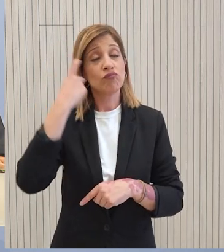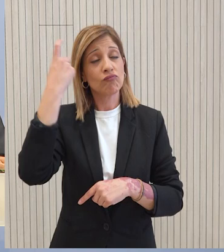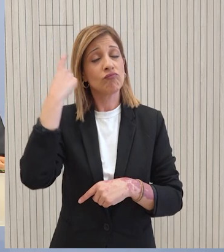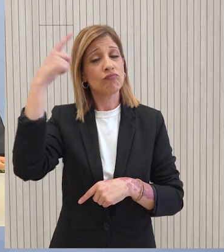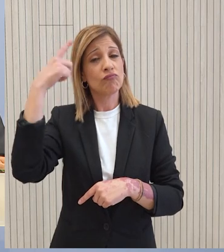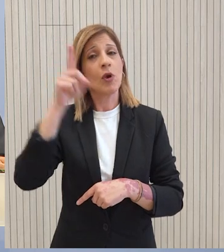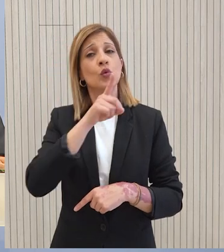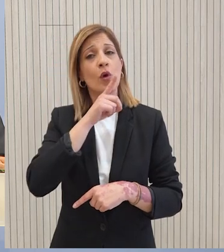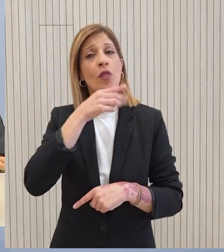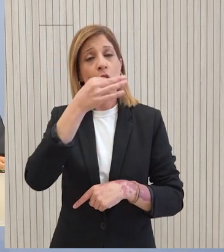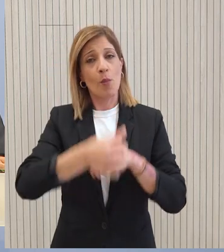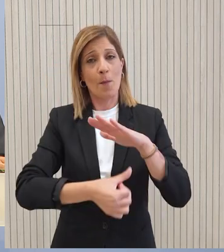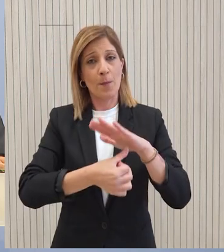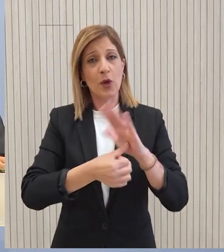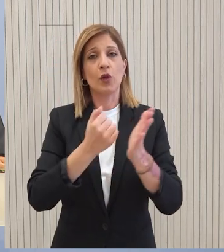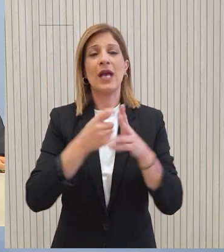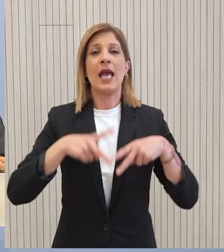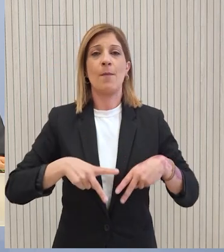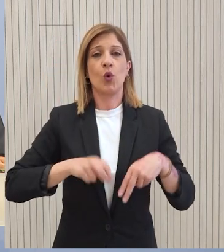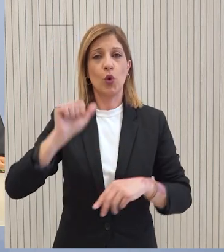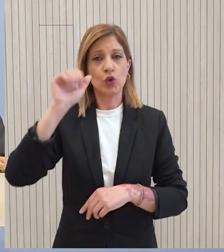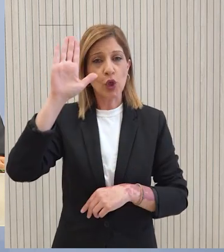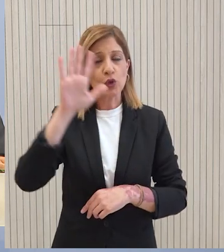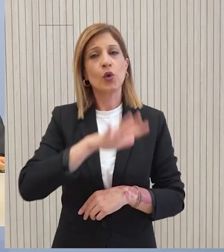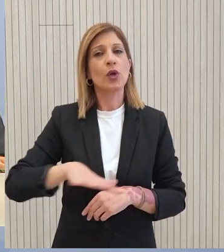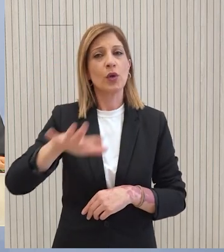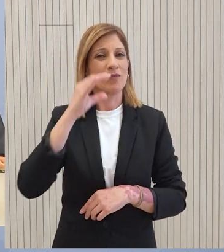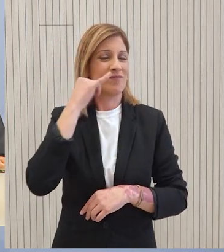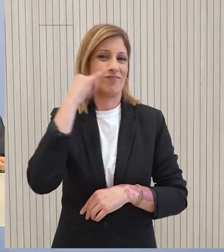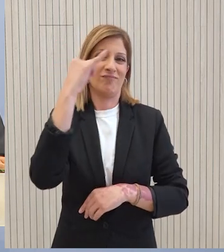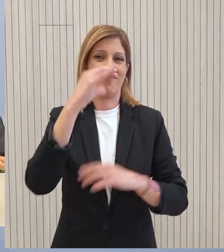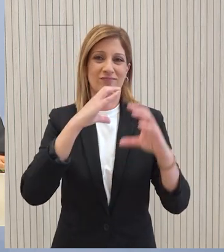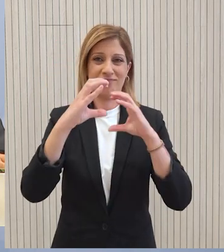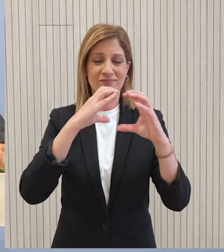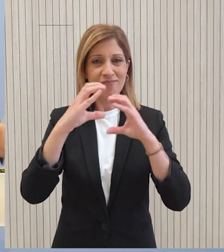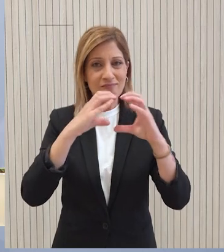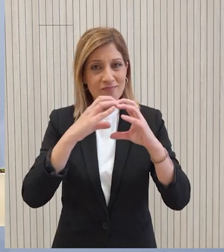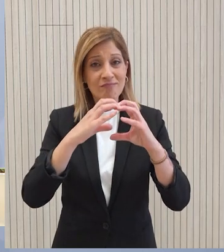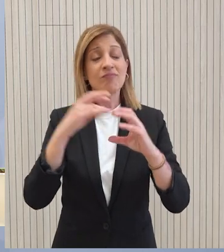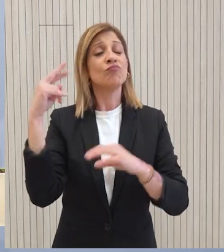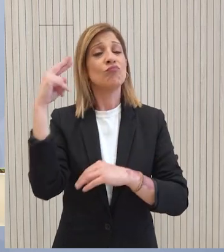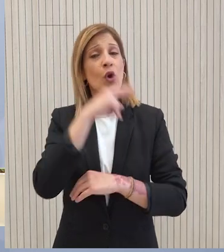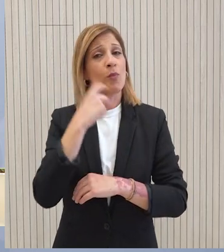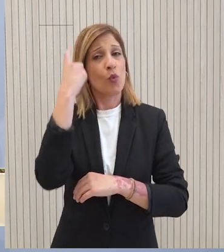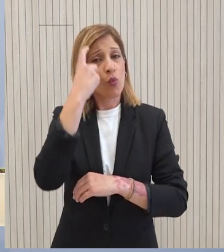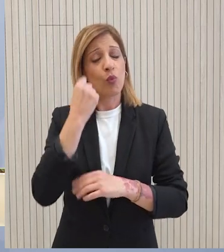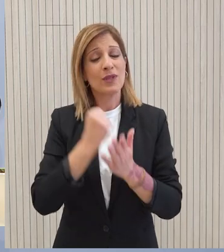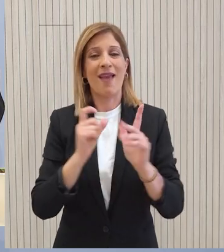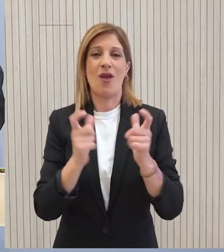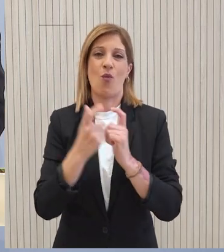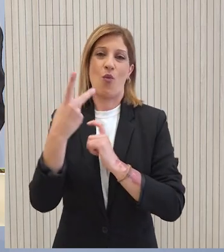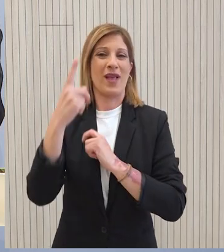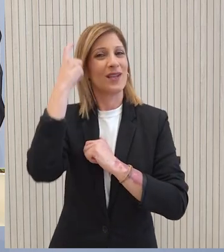ο Πρόεδρος της Δημοκρατίας, αλλά και ο Υπουργός Εξωτερικών, σε τηλεφωνική επικοινωνία που είχε με τον ομονόγωγό του, είναι με τον Πρωθυπουργό και την οικογένειά του.